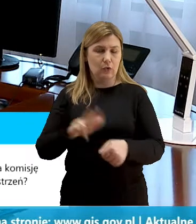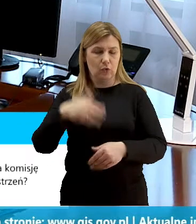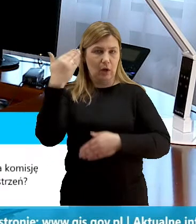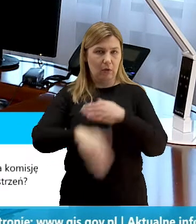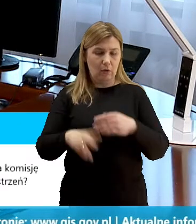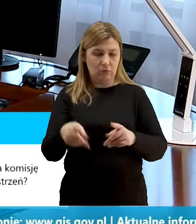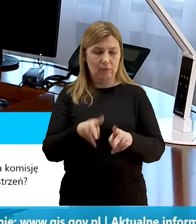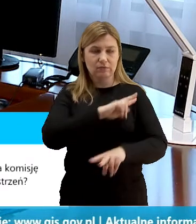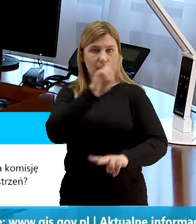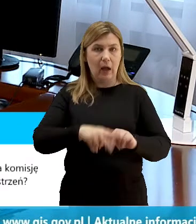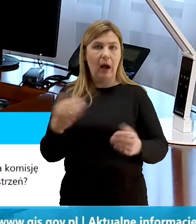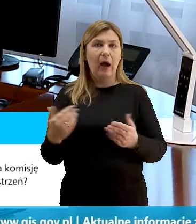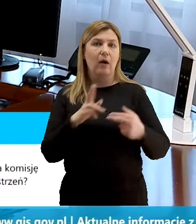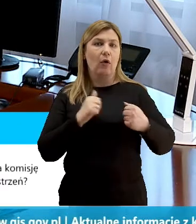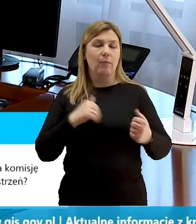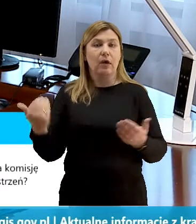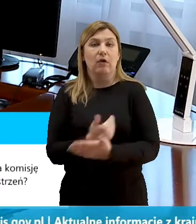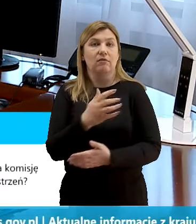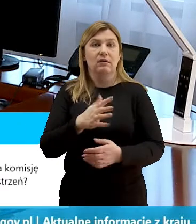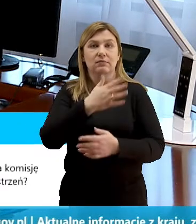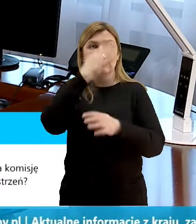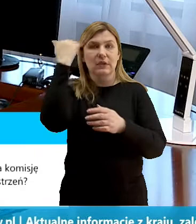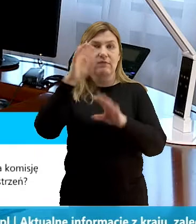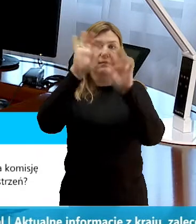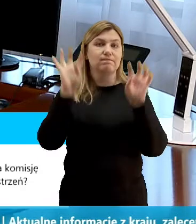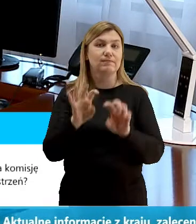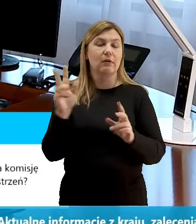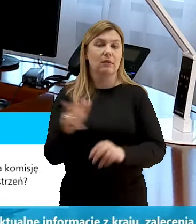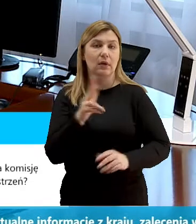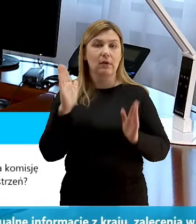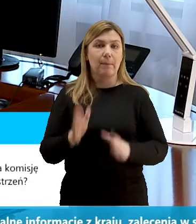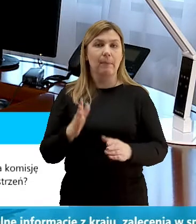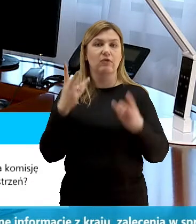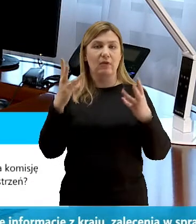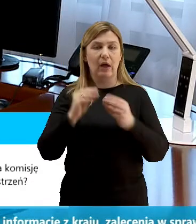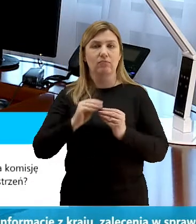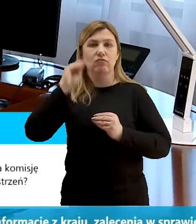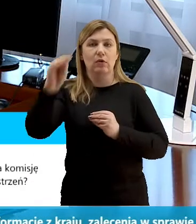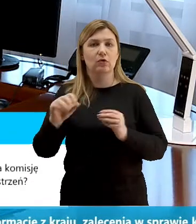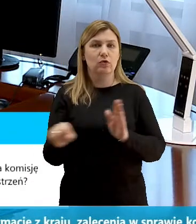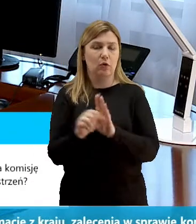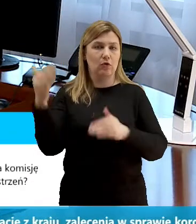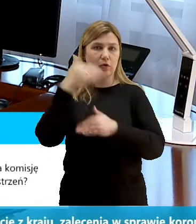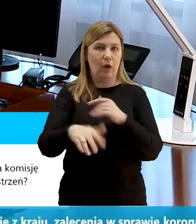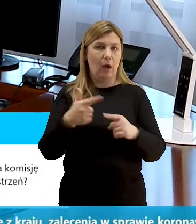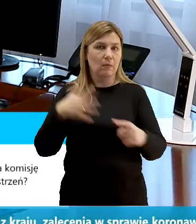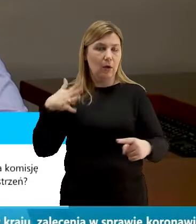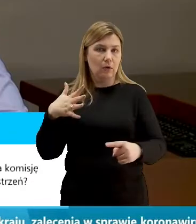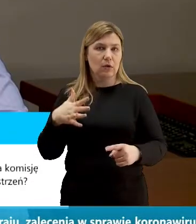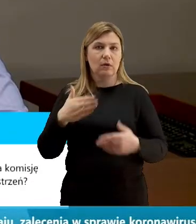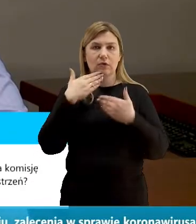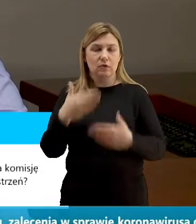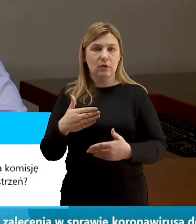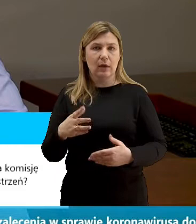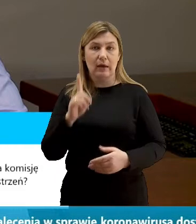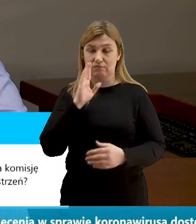komisje nowe zbiorą się nie wiadomo kiedy. Czy ważność będzie przedłużona do zakończenia obostrzeń? Dziękuję Panie Maciej za to